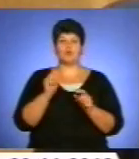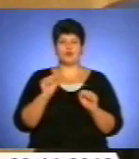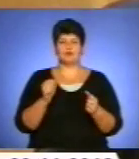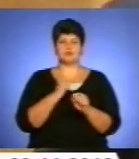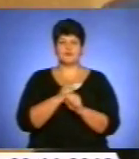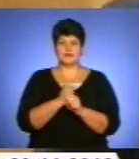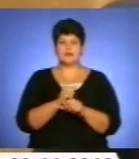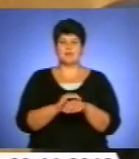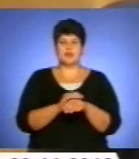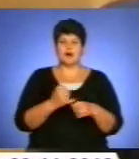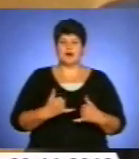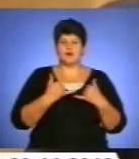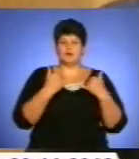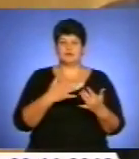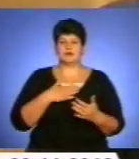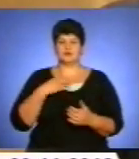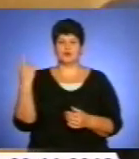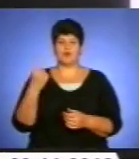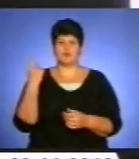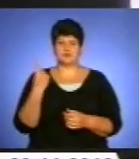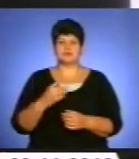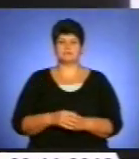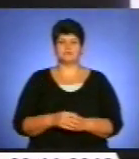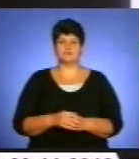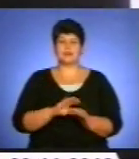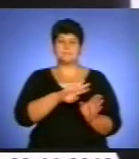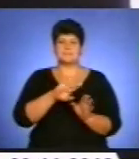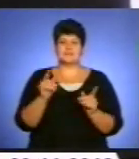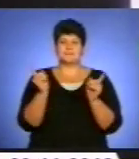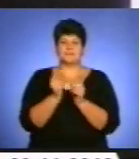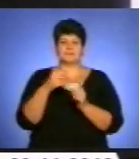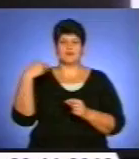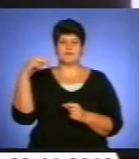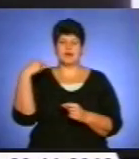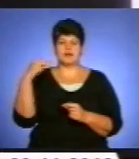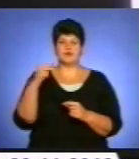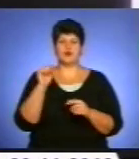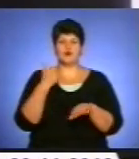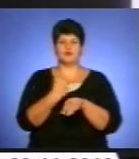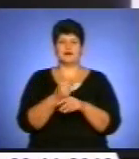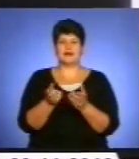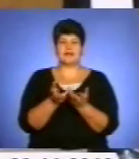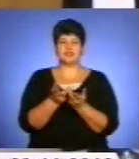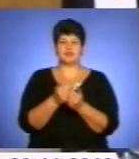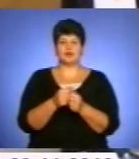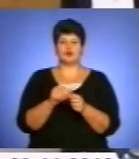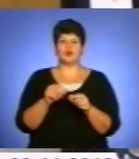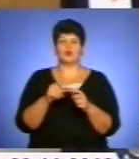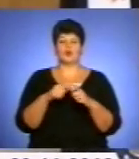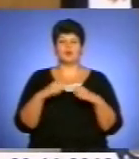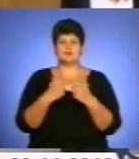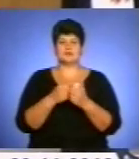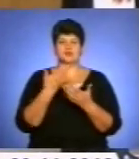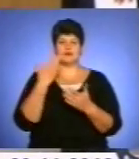нашої області з цим складом обласної ради. Після невеликої перерви голова лічельної комісії Михайло Тимошик зачитав результати